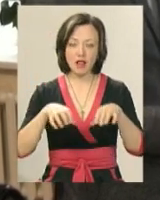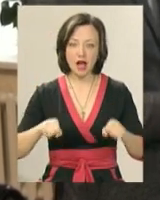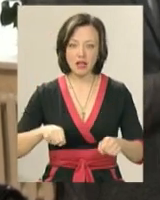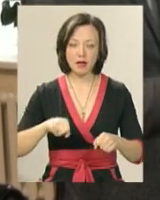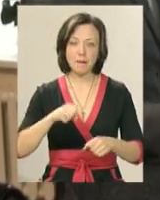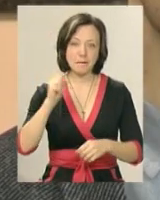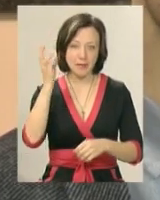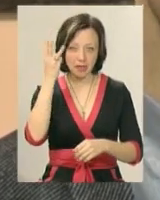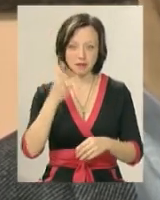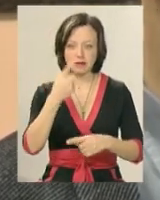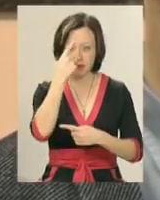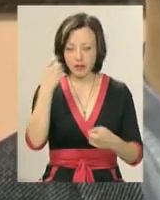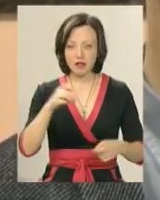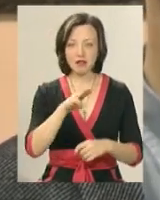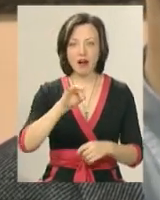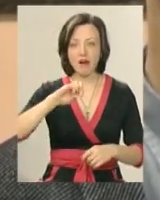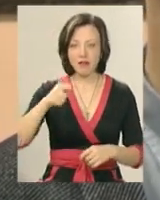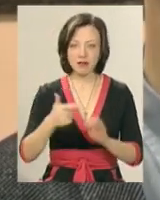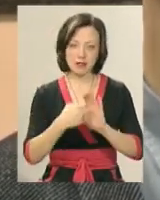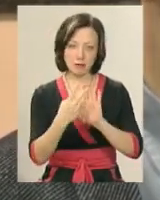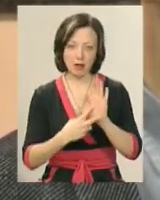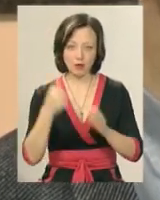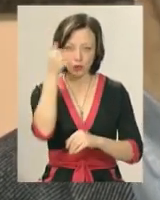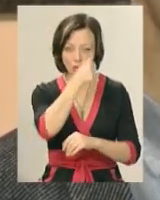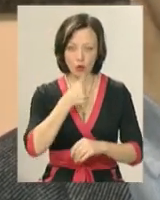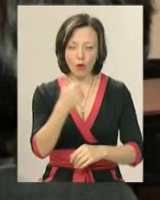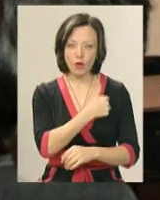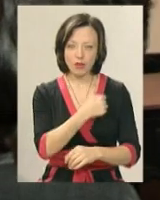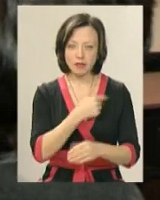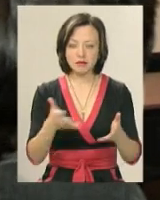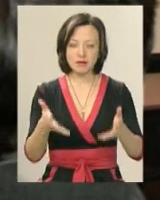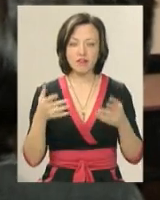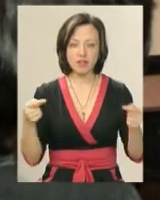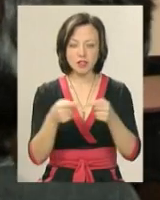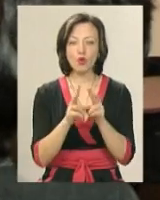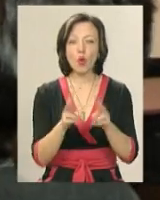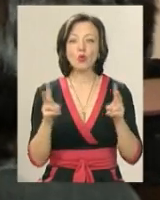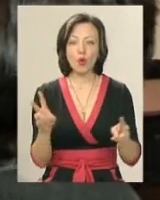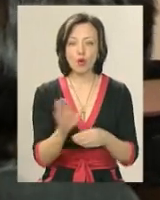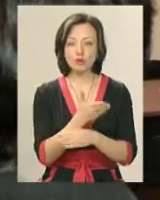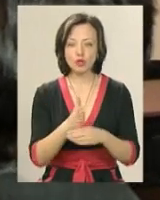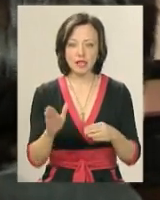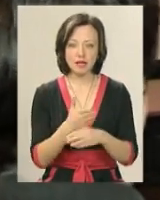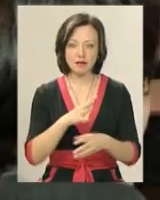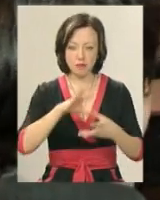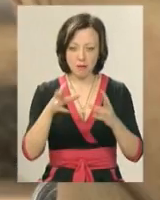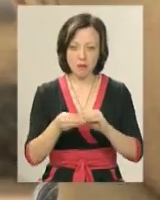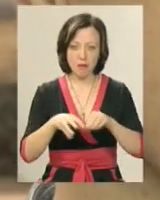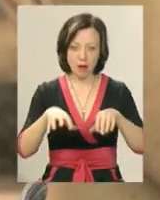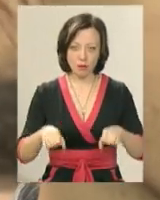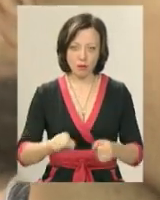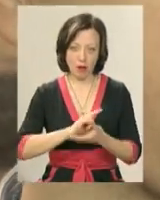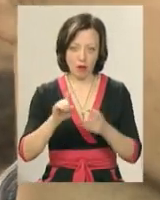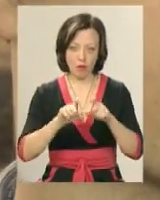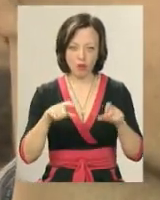міськради заявили у травні 2017 року. При цьому воліли чітко визначити, хто саме розпоряджатиметься цілісним майновим комплексом,